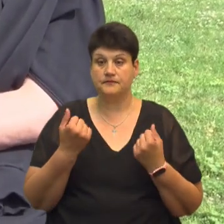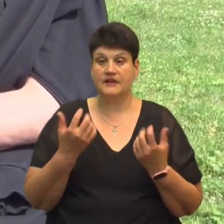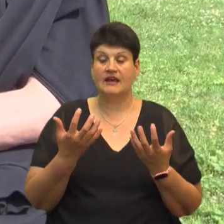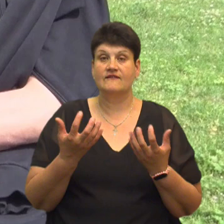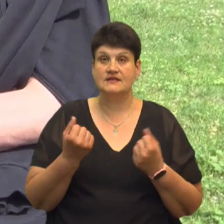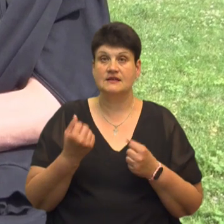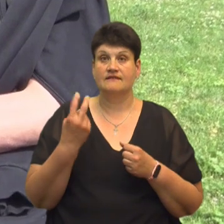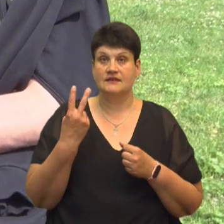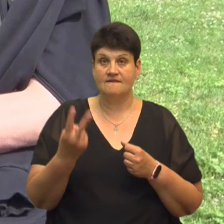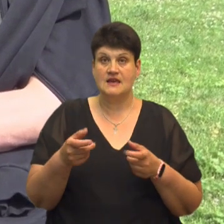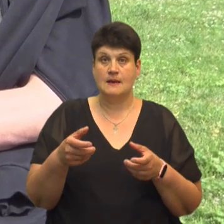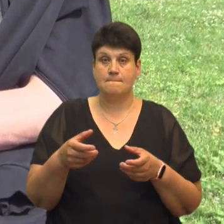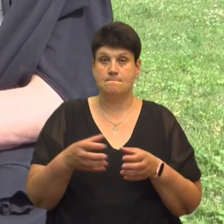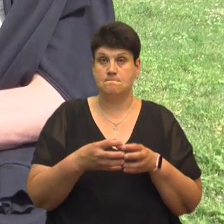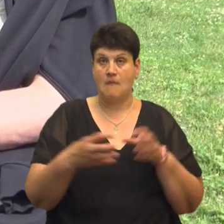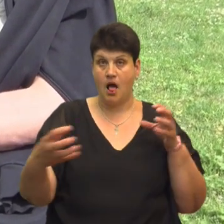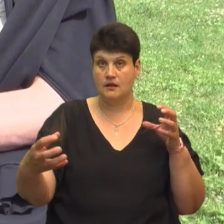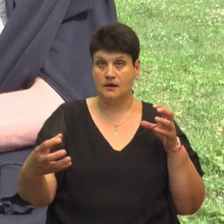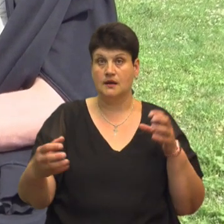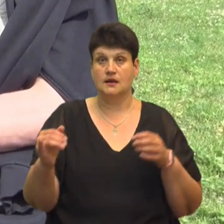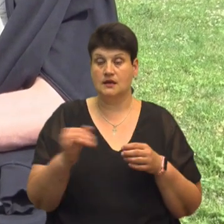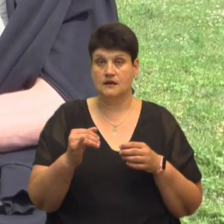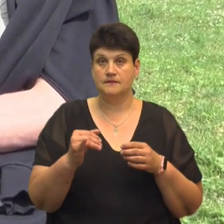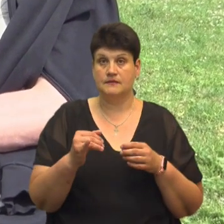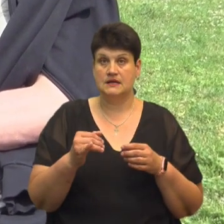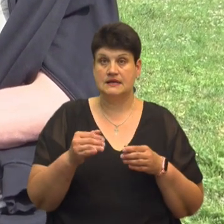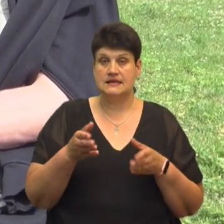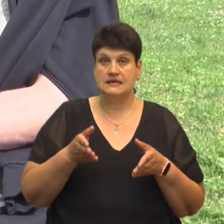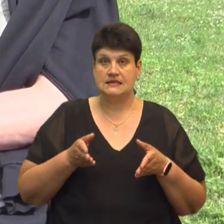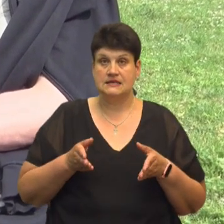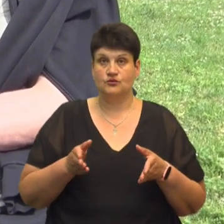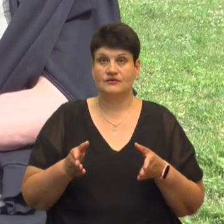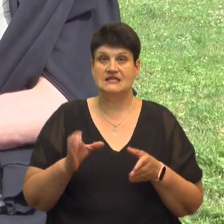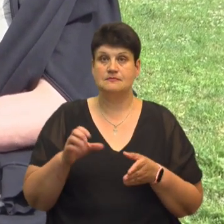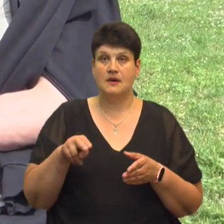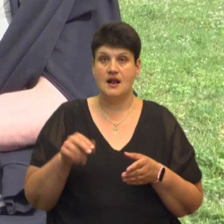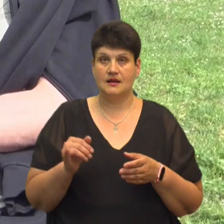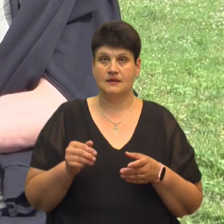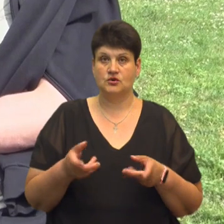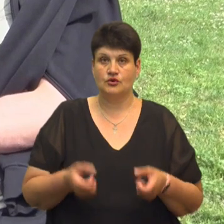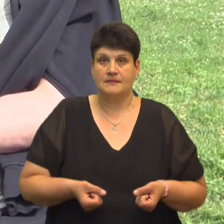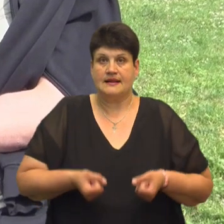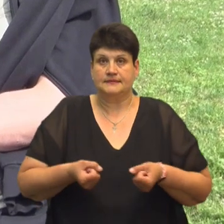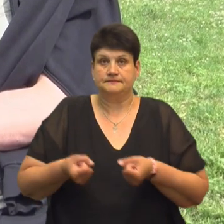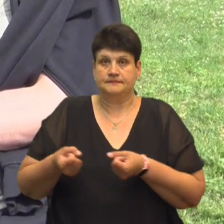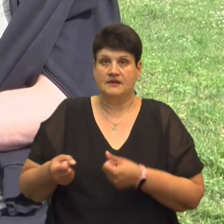корчі, дві палки і засунув їх в спальник. І мене несли на спальнику.